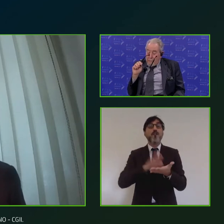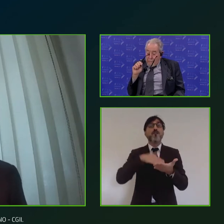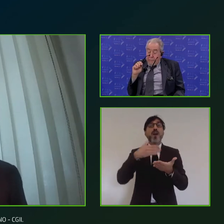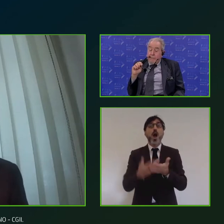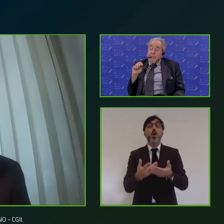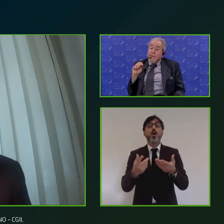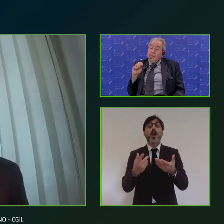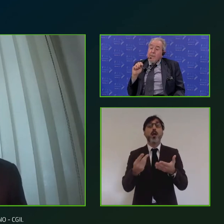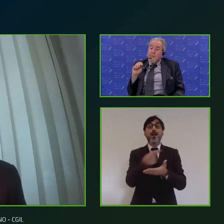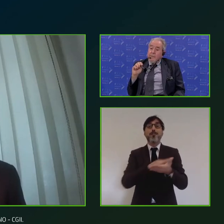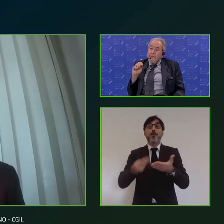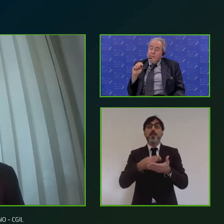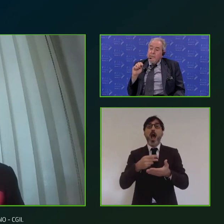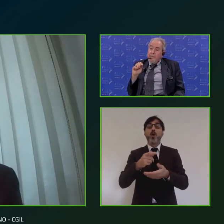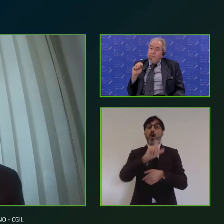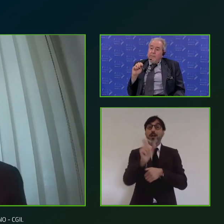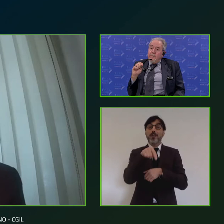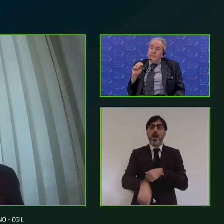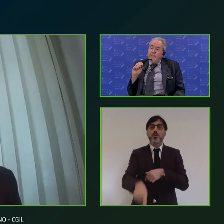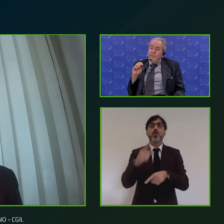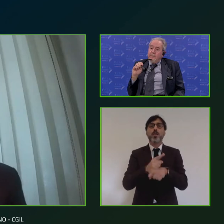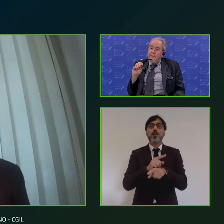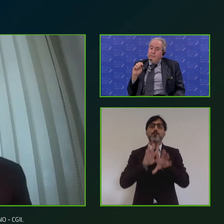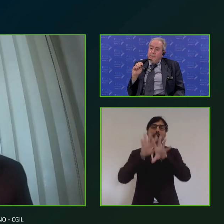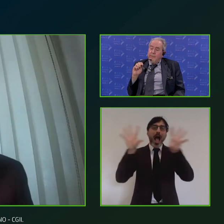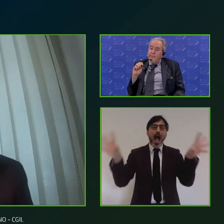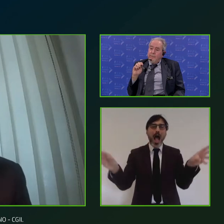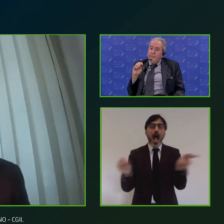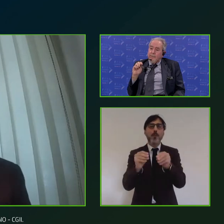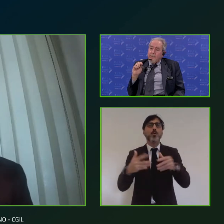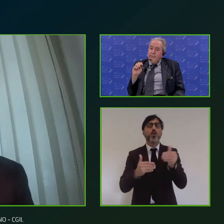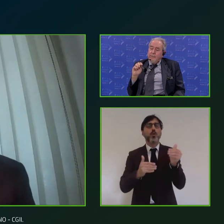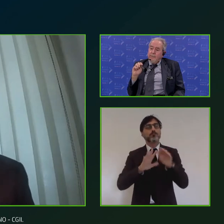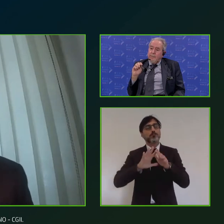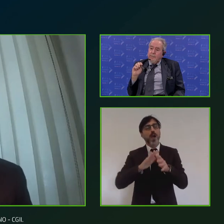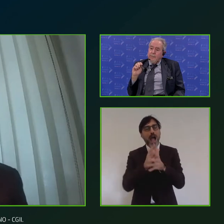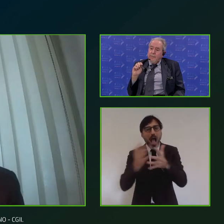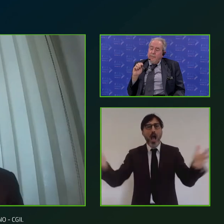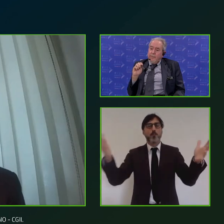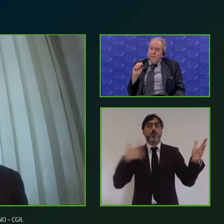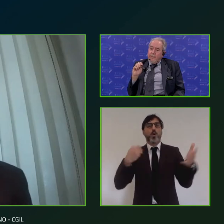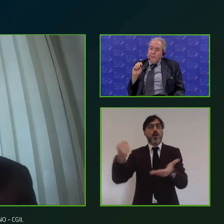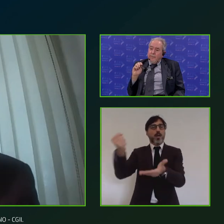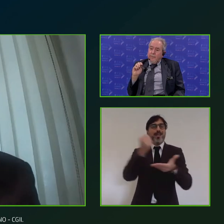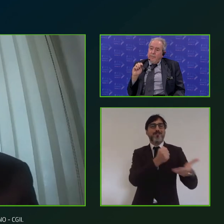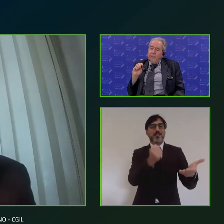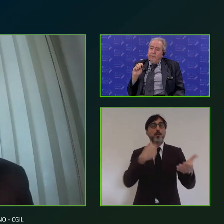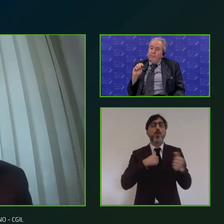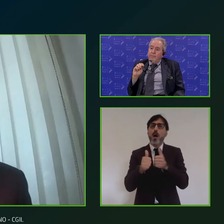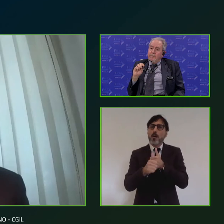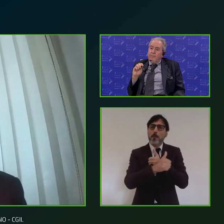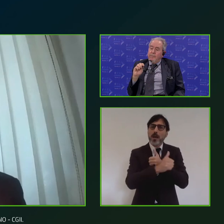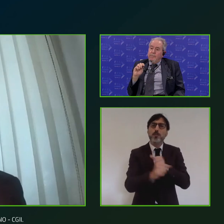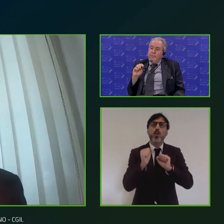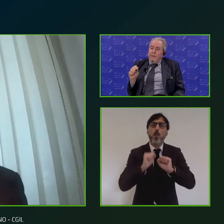invece rientrare dentro un ambito più ampio di investimenti dove ancora una volta diciamo il partenariato può essere